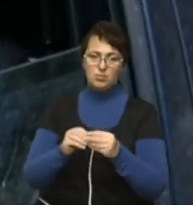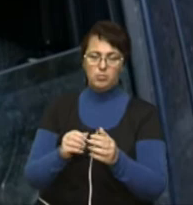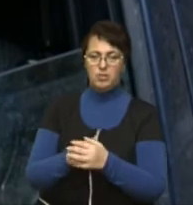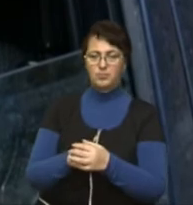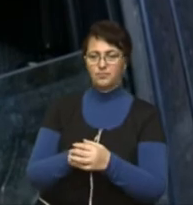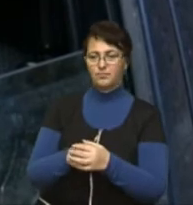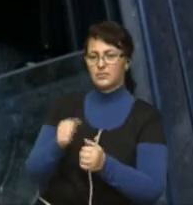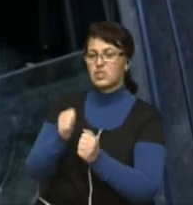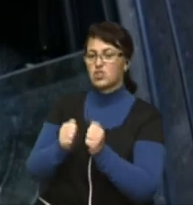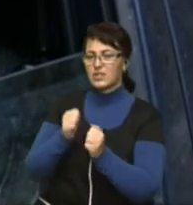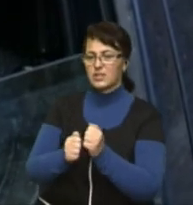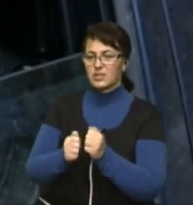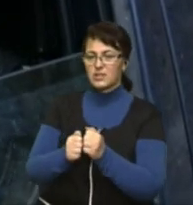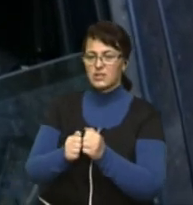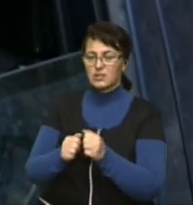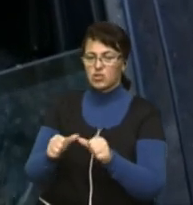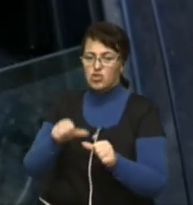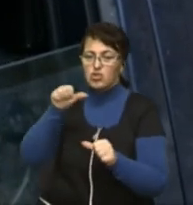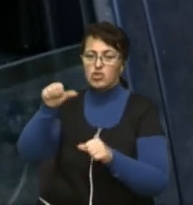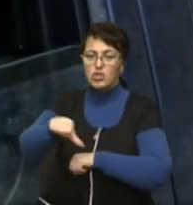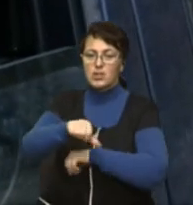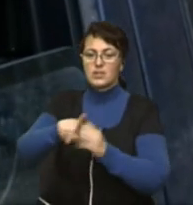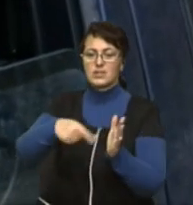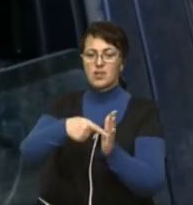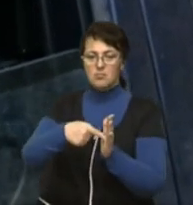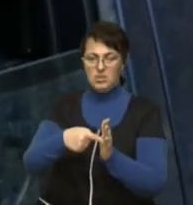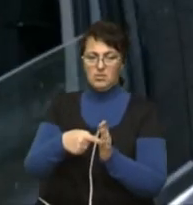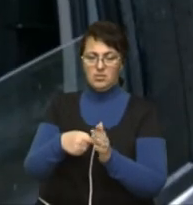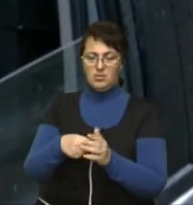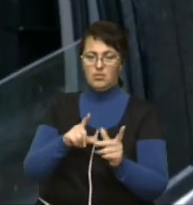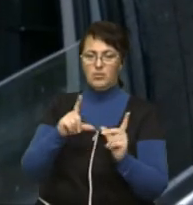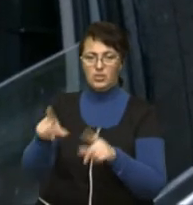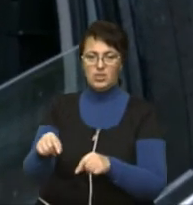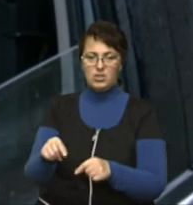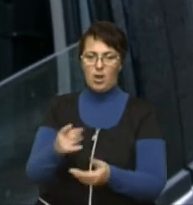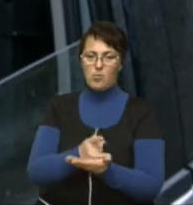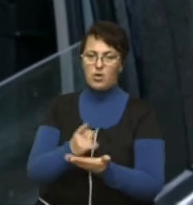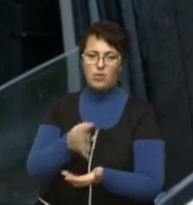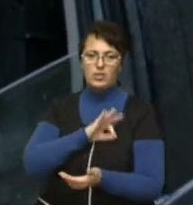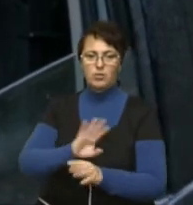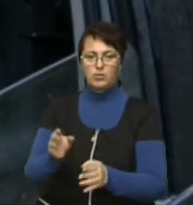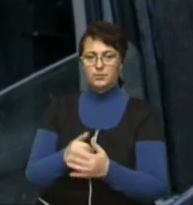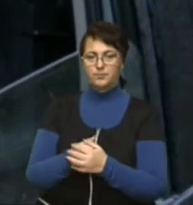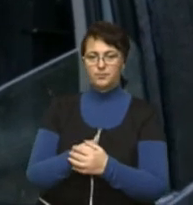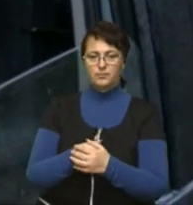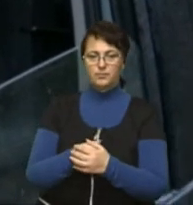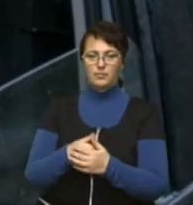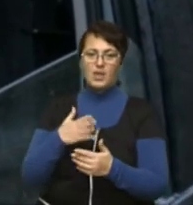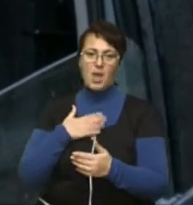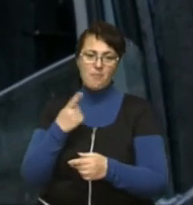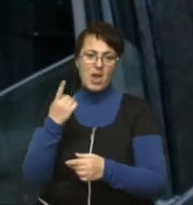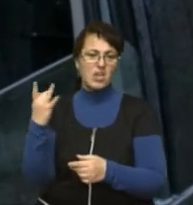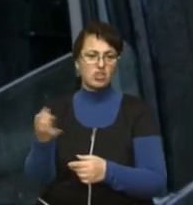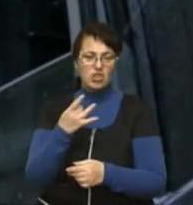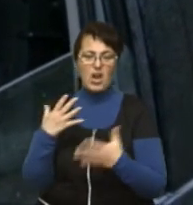за місто виїжджаю. Тобто парковкою львівською не користуюсь. Дитячий з польськими, перший раз в Львові дитячий.